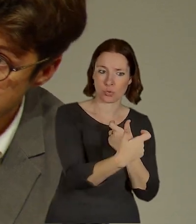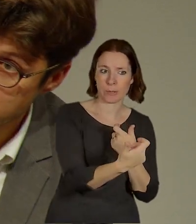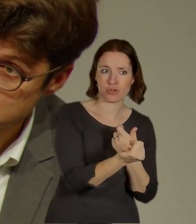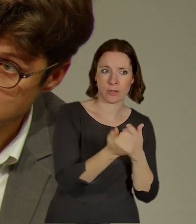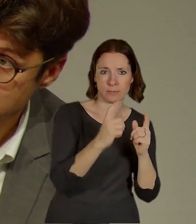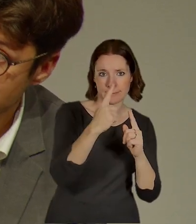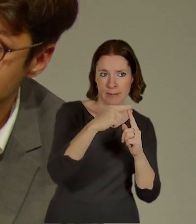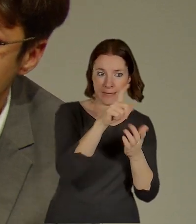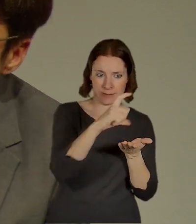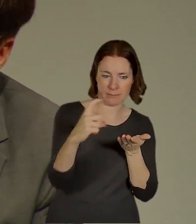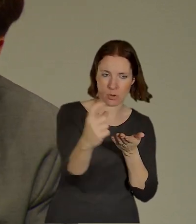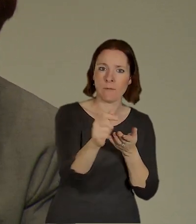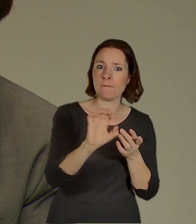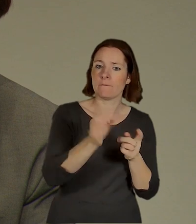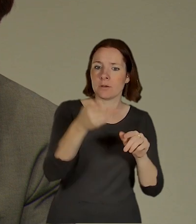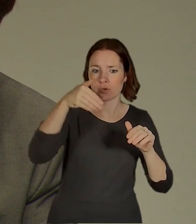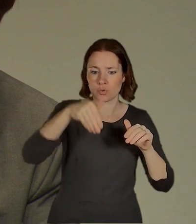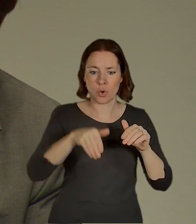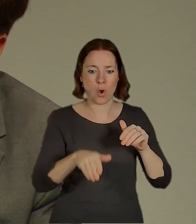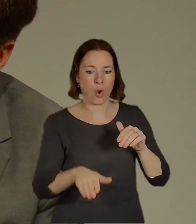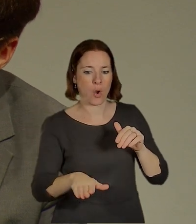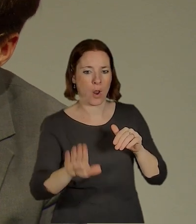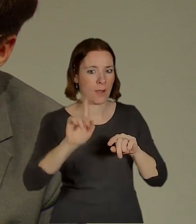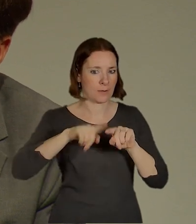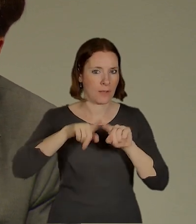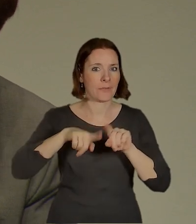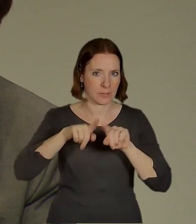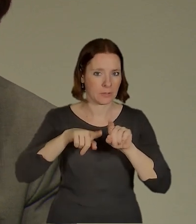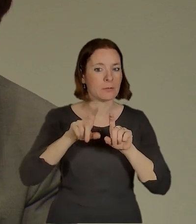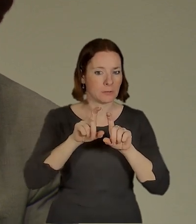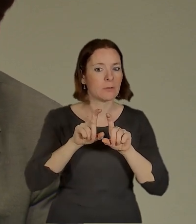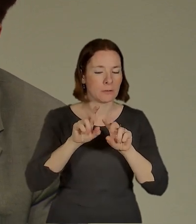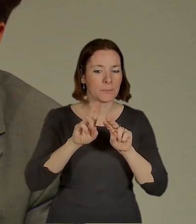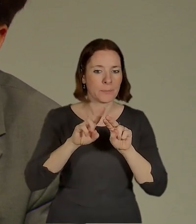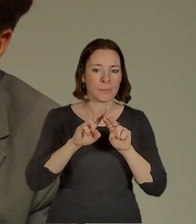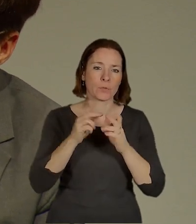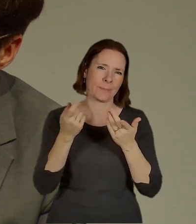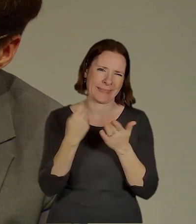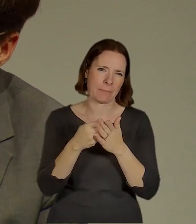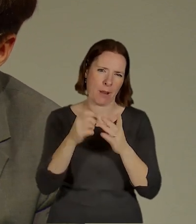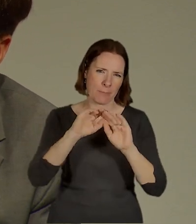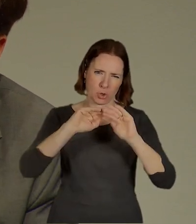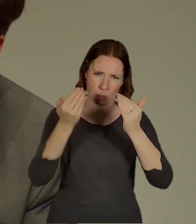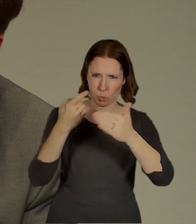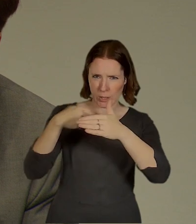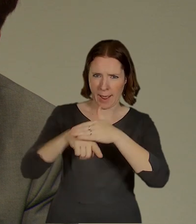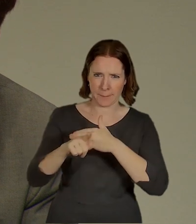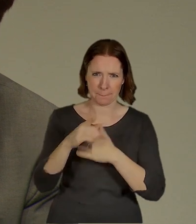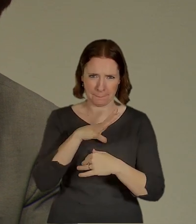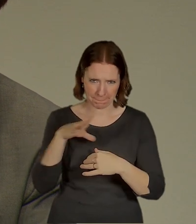vlastně zklesat do dostatečné hloubky, aby tam mohl začít vlastně ražený tunel a jakoby se podjede vlastně pod